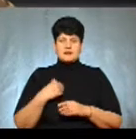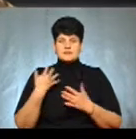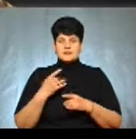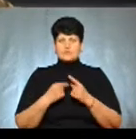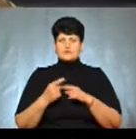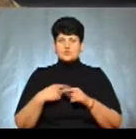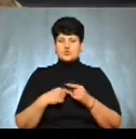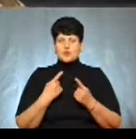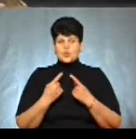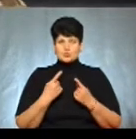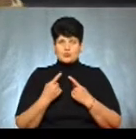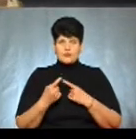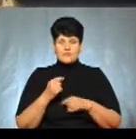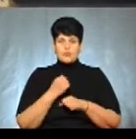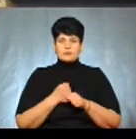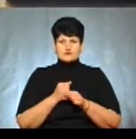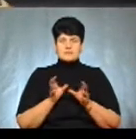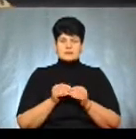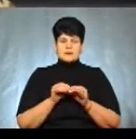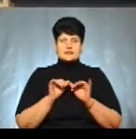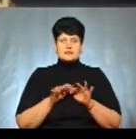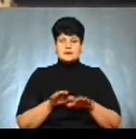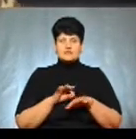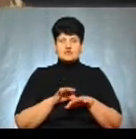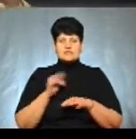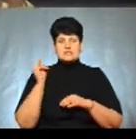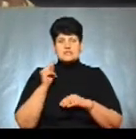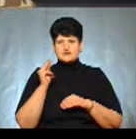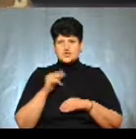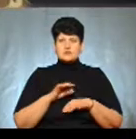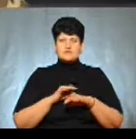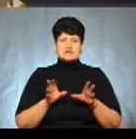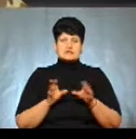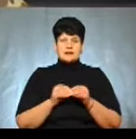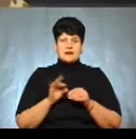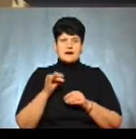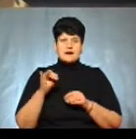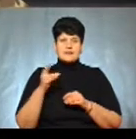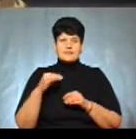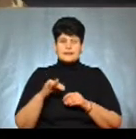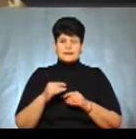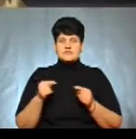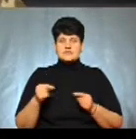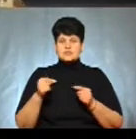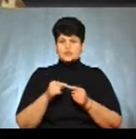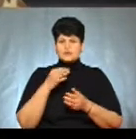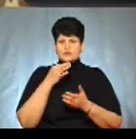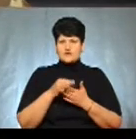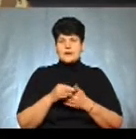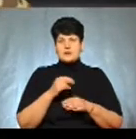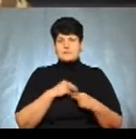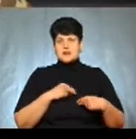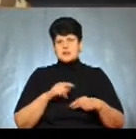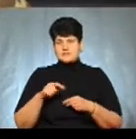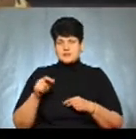повертаючись до розмови, опрацьовані спільні заходи, проводяться навчання, проводяться спільні рейди, визначаються відповідальні працівники,